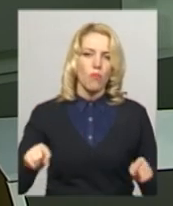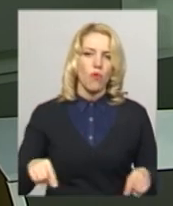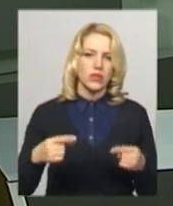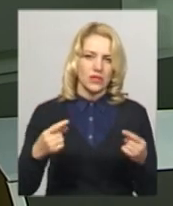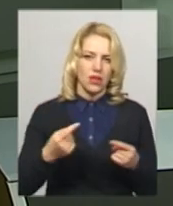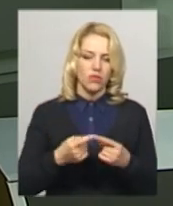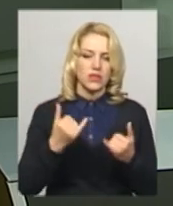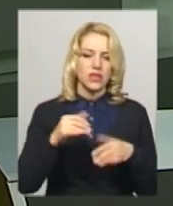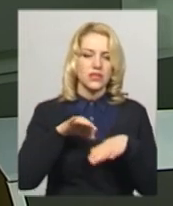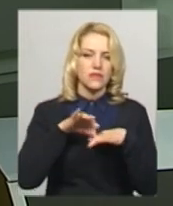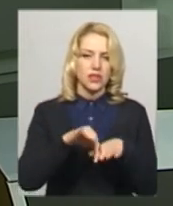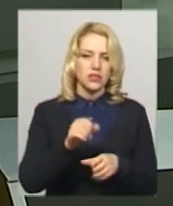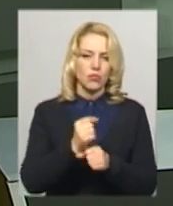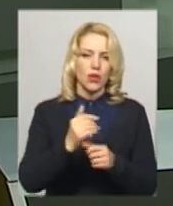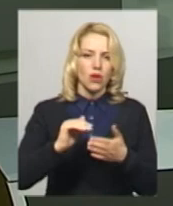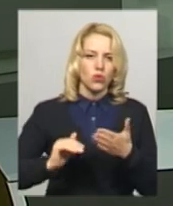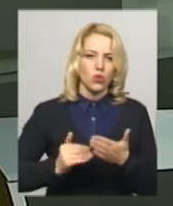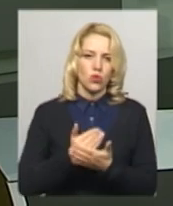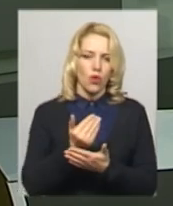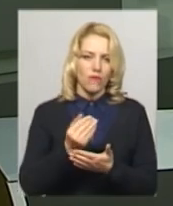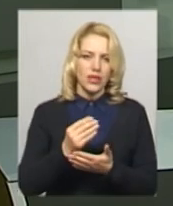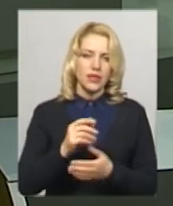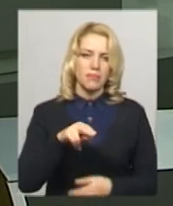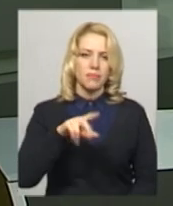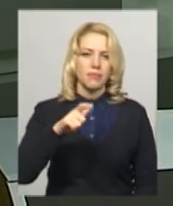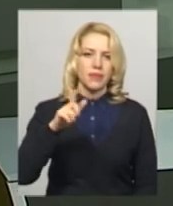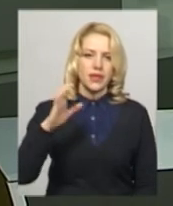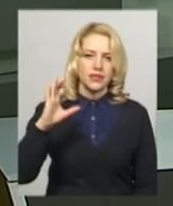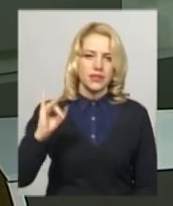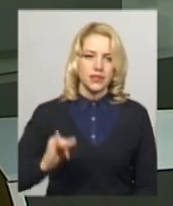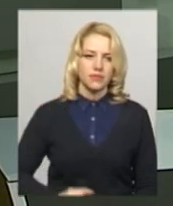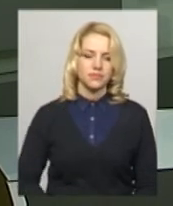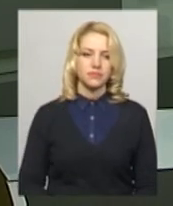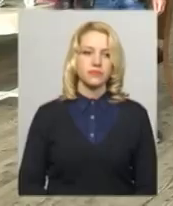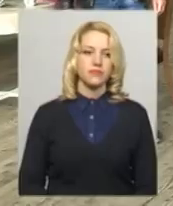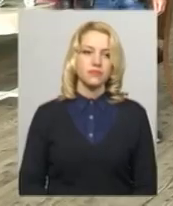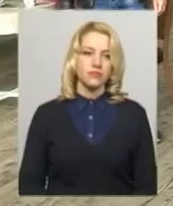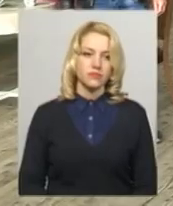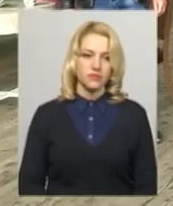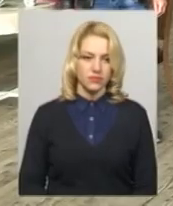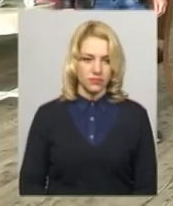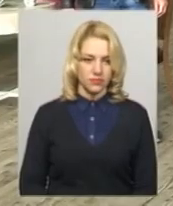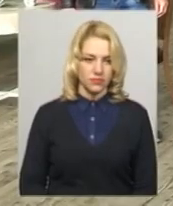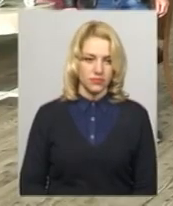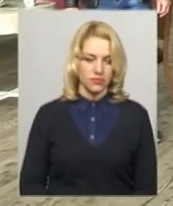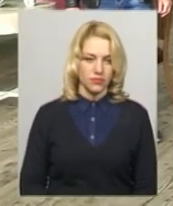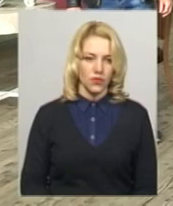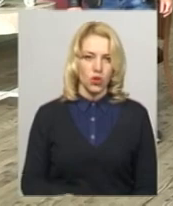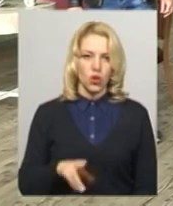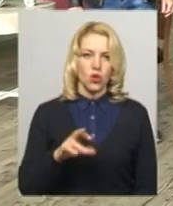Зараз ведеться робота над оновленням п'єси. На репетиції побувала Тетяна Ворожцова. До нас їде